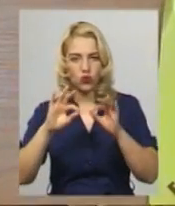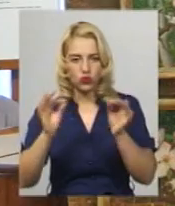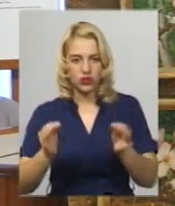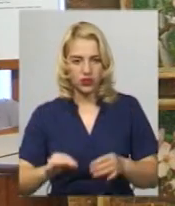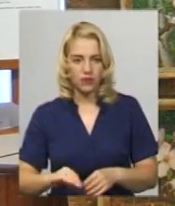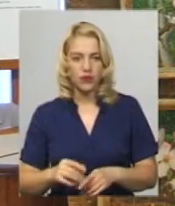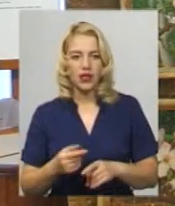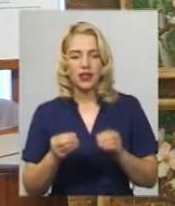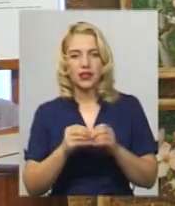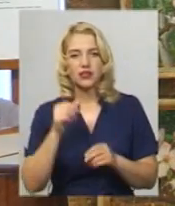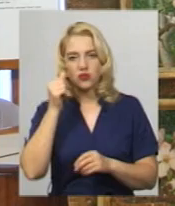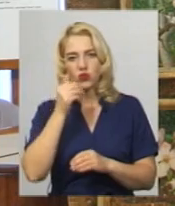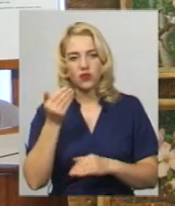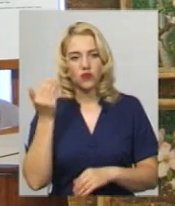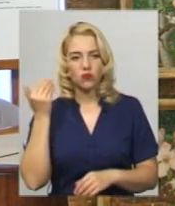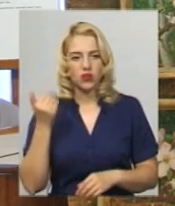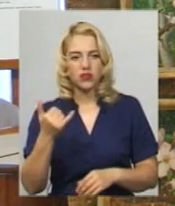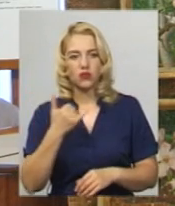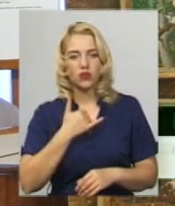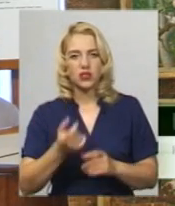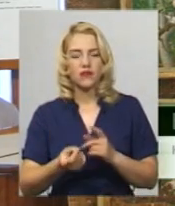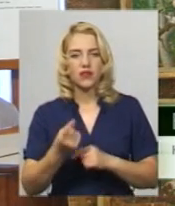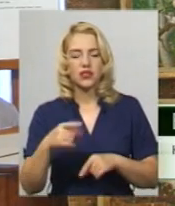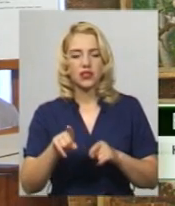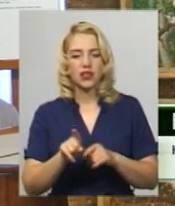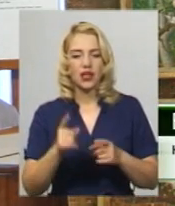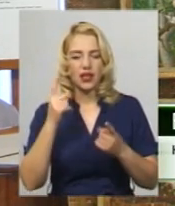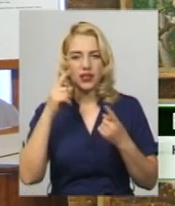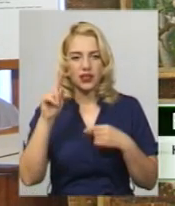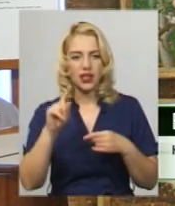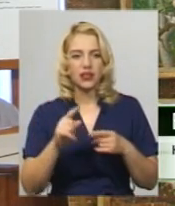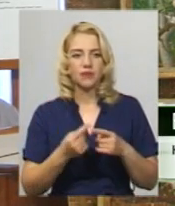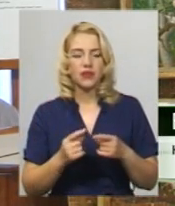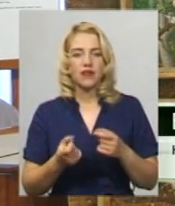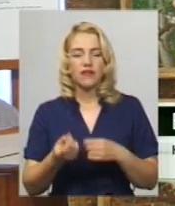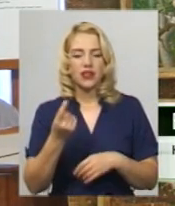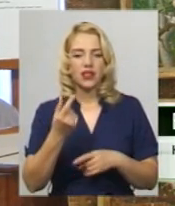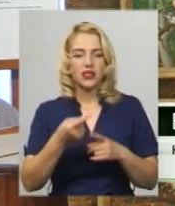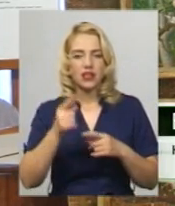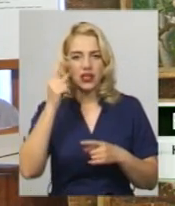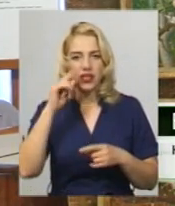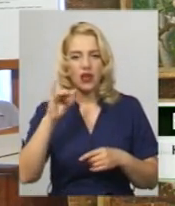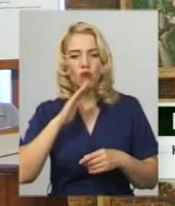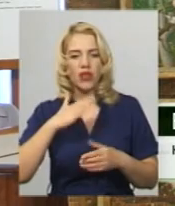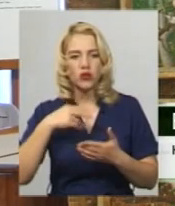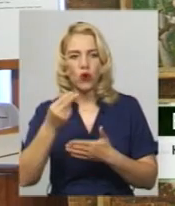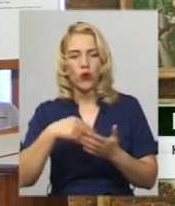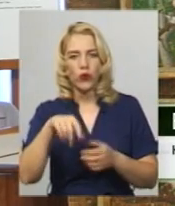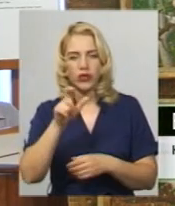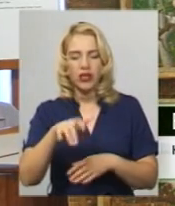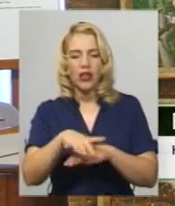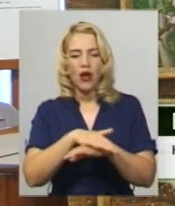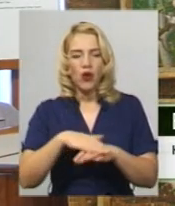тощо. «Десять років тому назад у нас виникла така ідея, саме вона виникла у нашого художника, народного